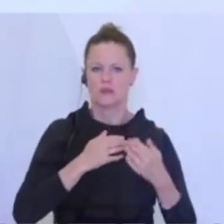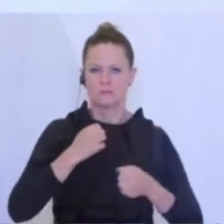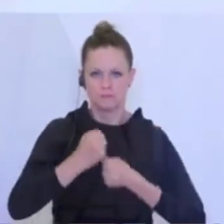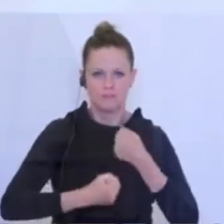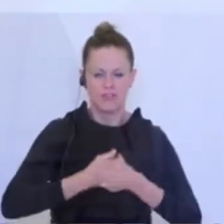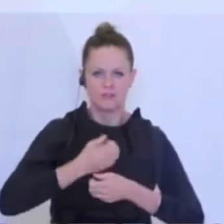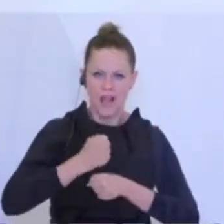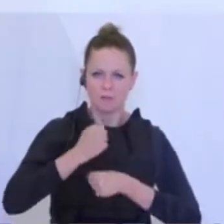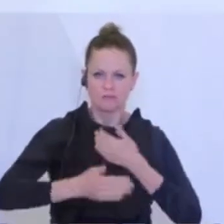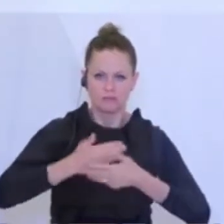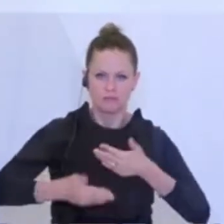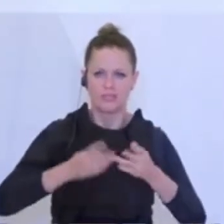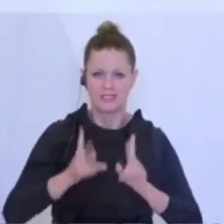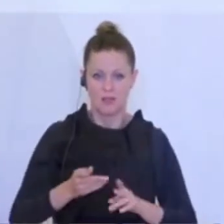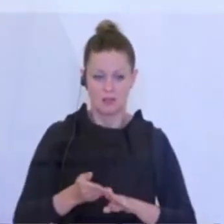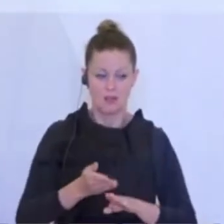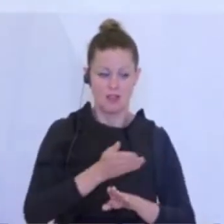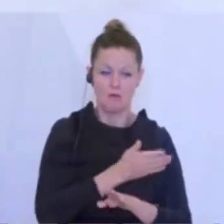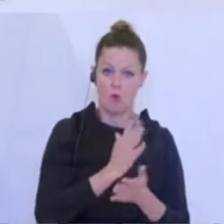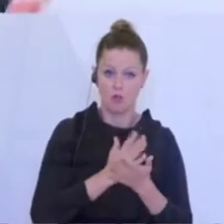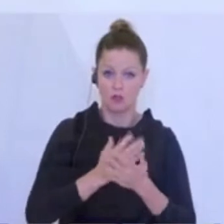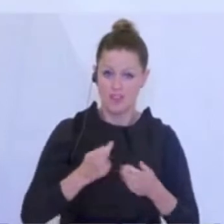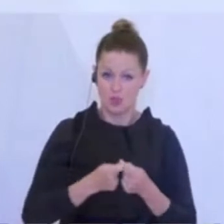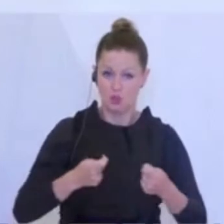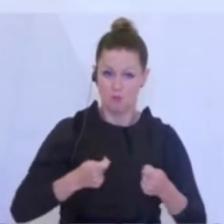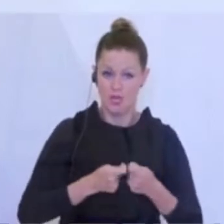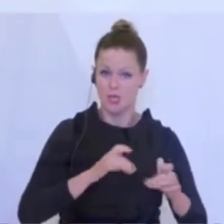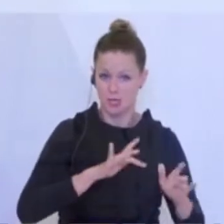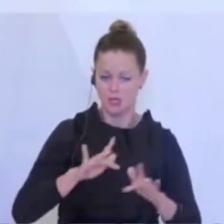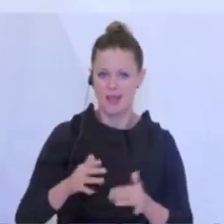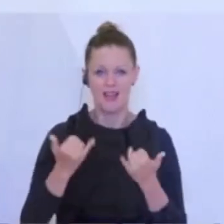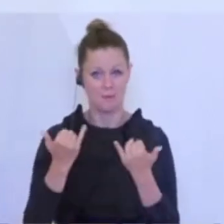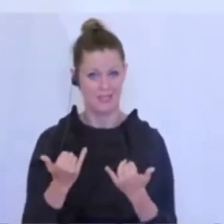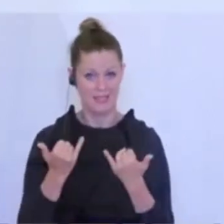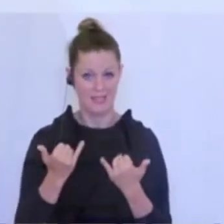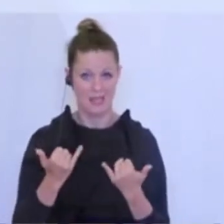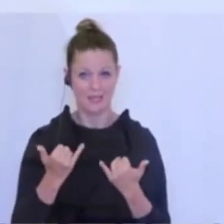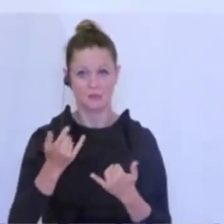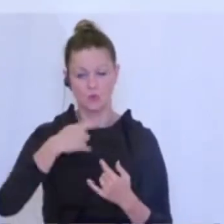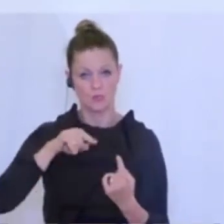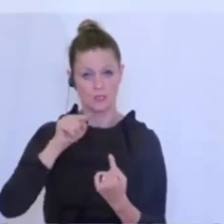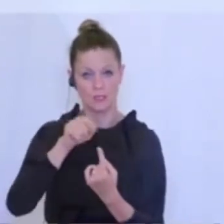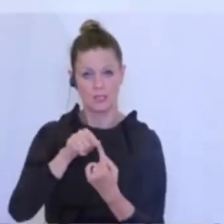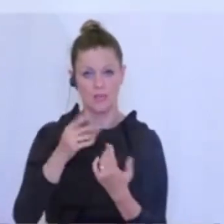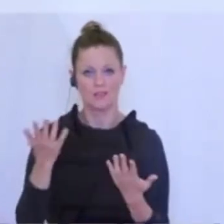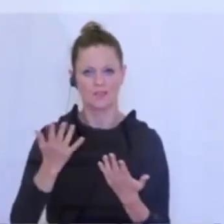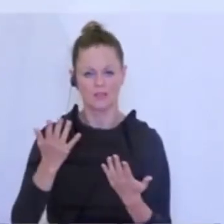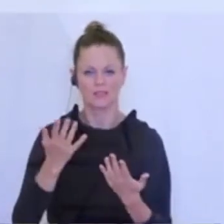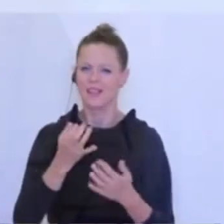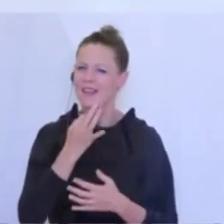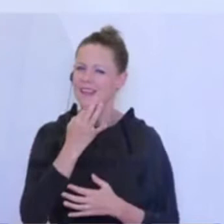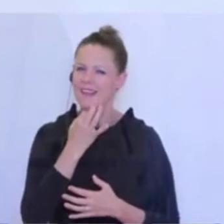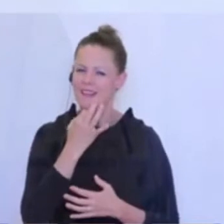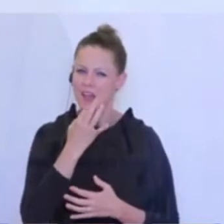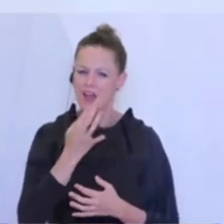in Wahrheit angespannt und wir werden jetzt aber danach trachten, dass wir hier das genau